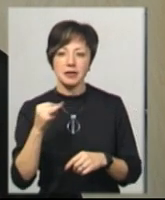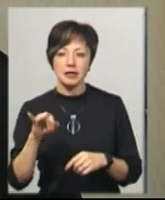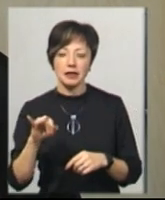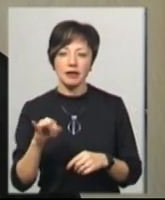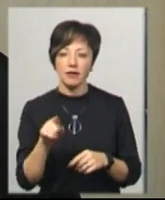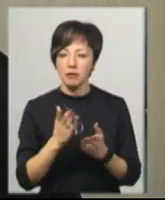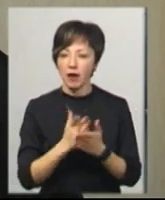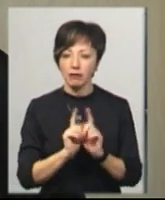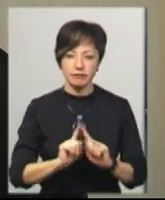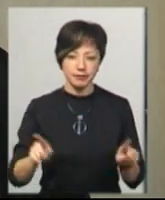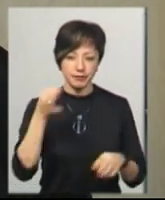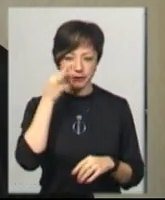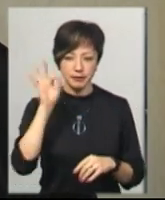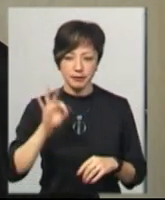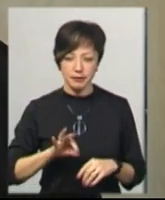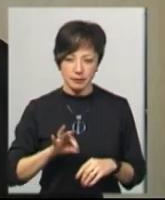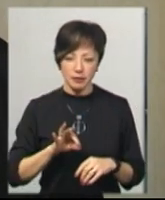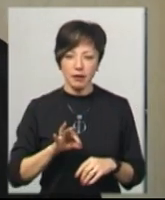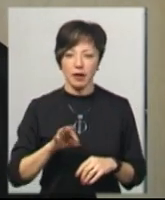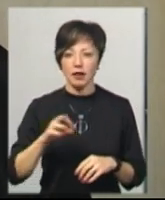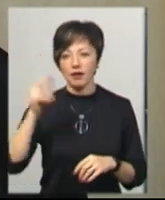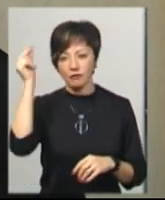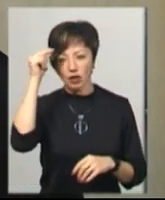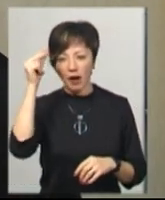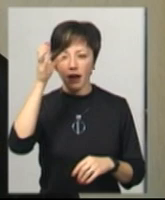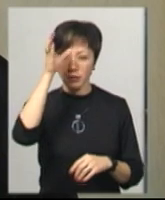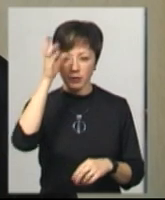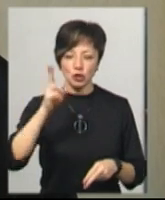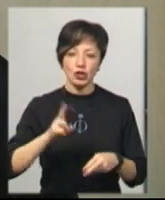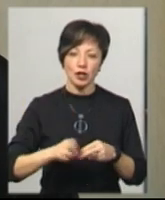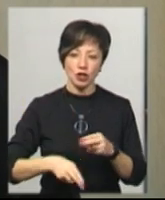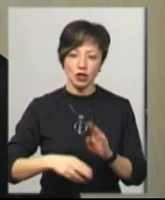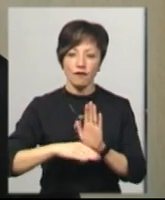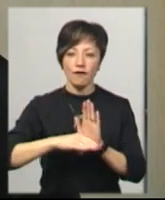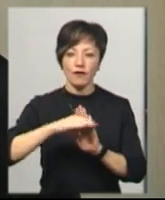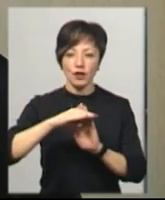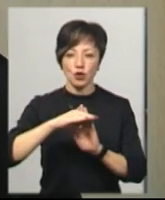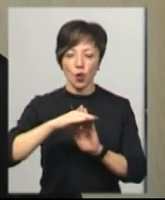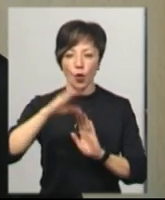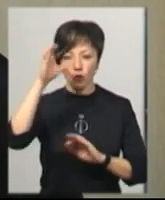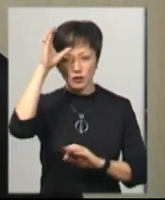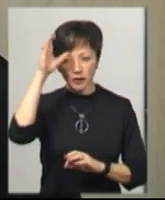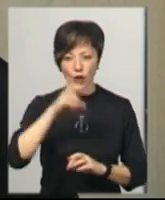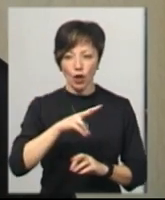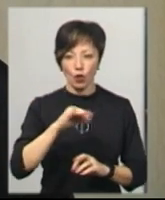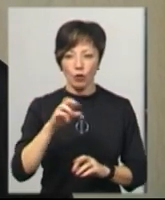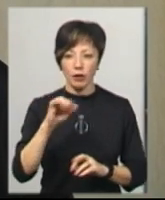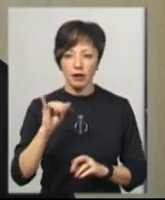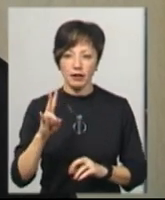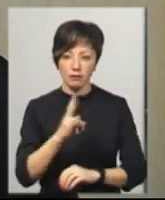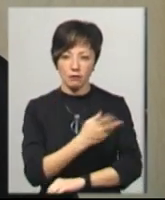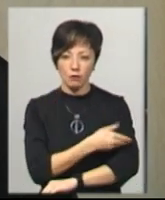унікальний досвід і академічний, і навчальний. Він закінчив вищу освіту в Люблінському Катодському